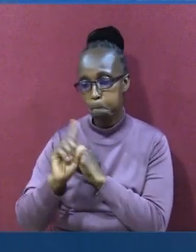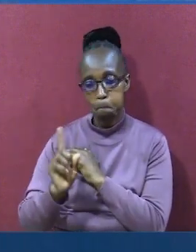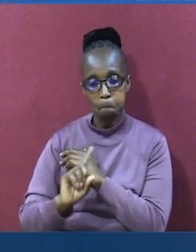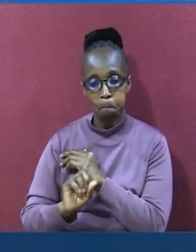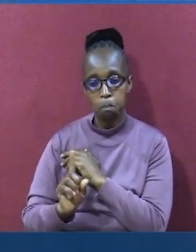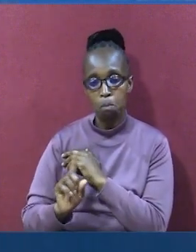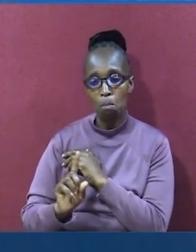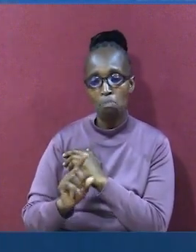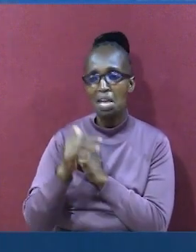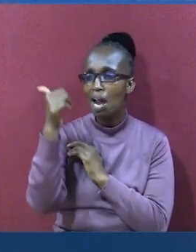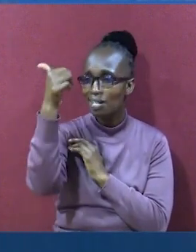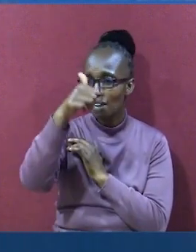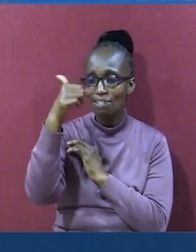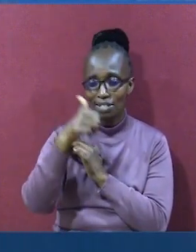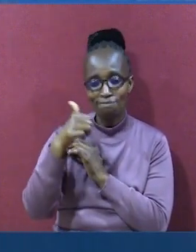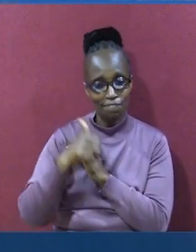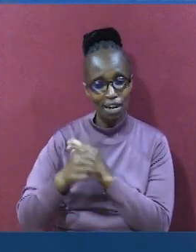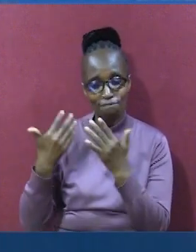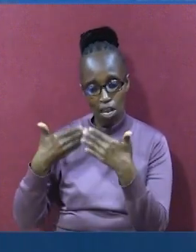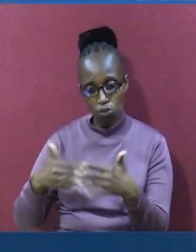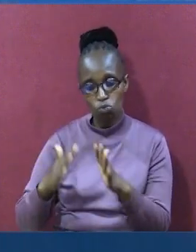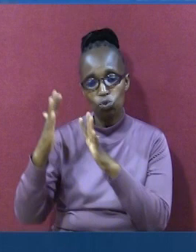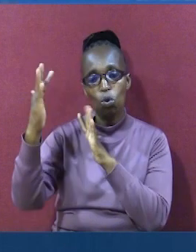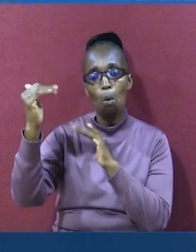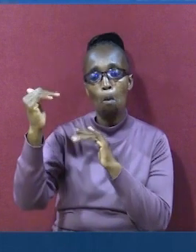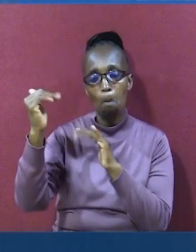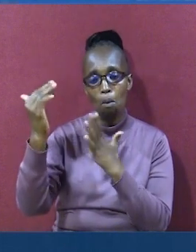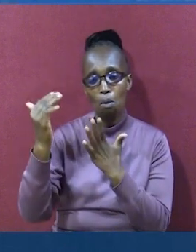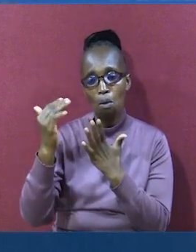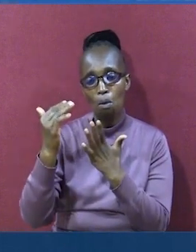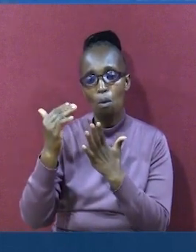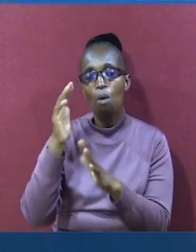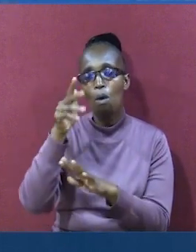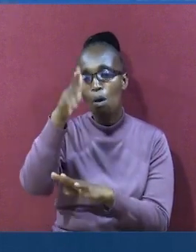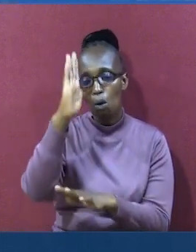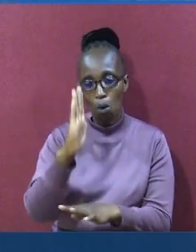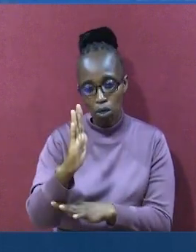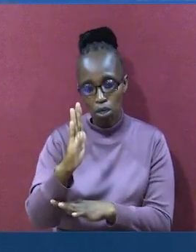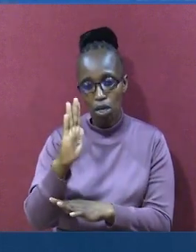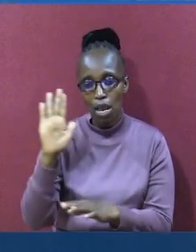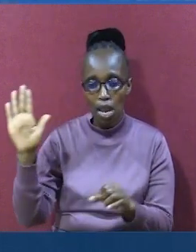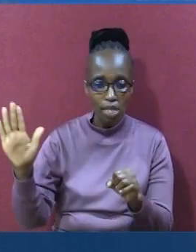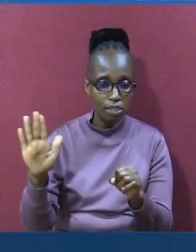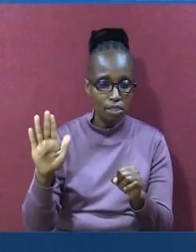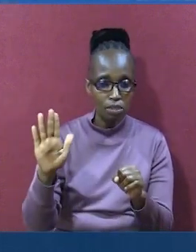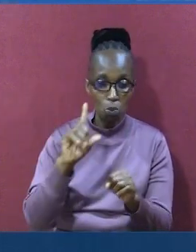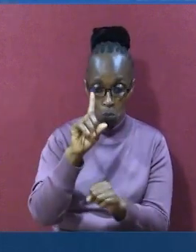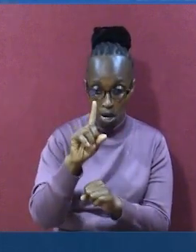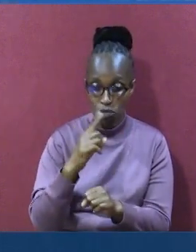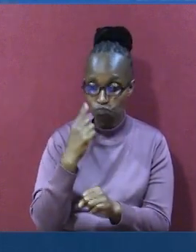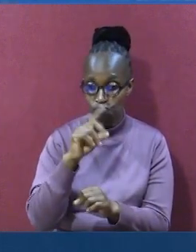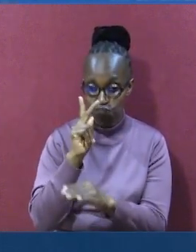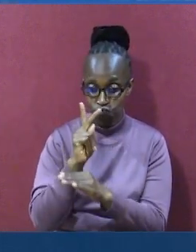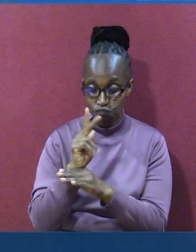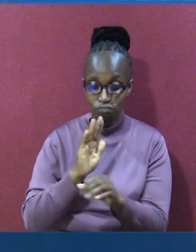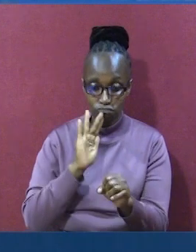Usife moyo. Usife moyo. Mtumishu wa mungu mtanza maji. Our God is the God who keeps his